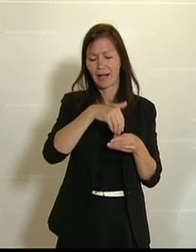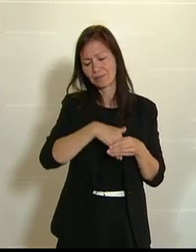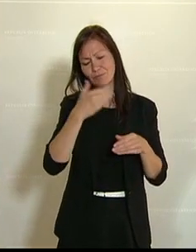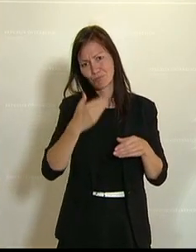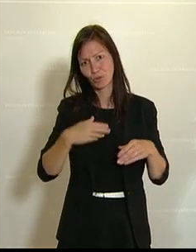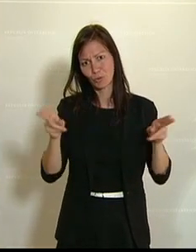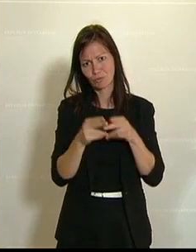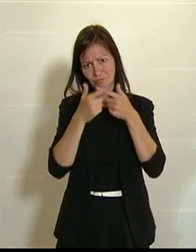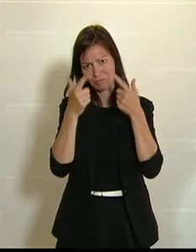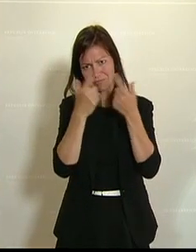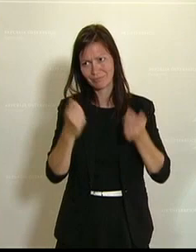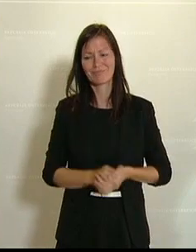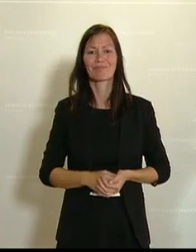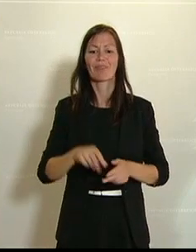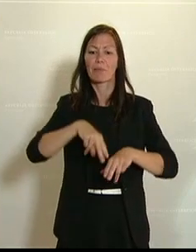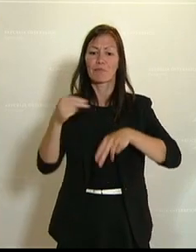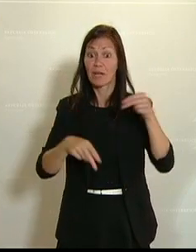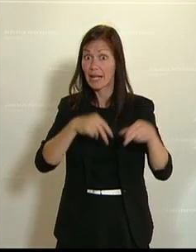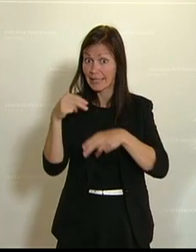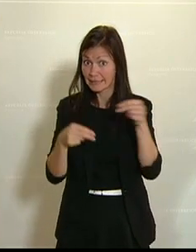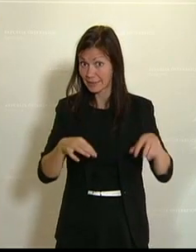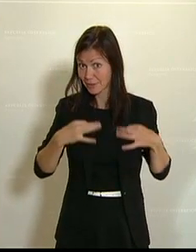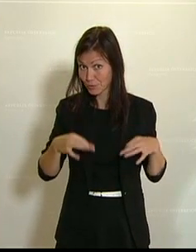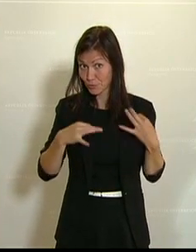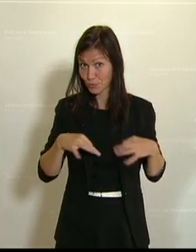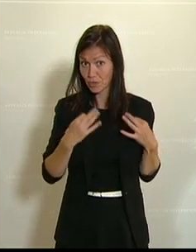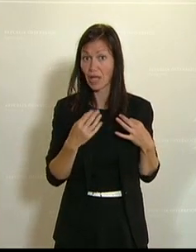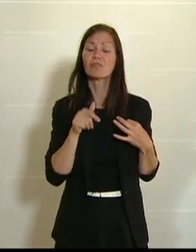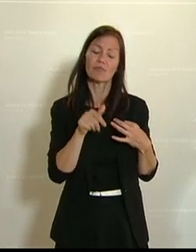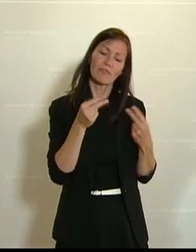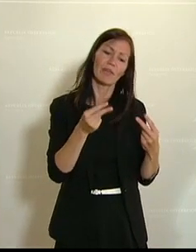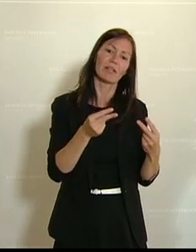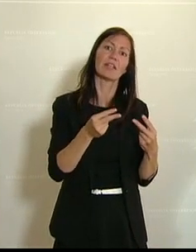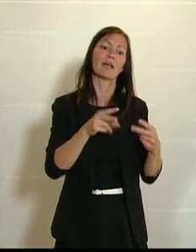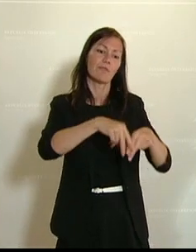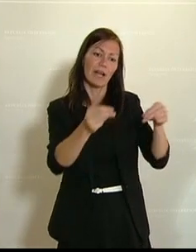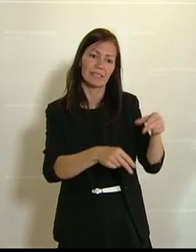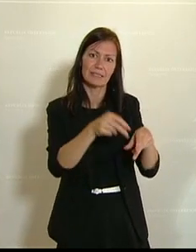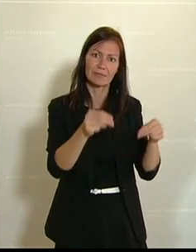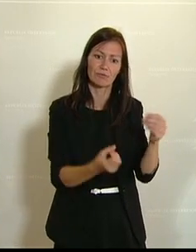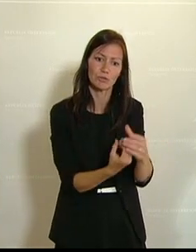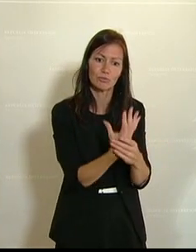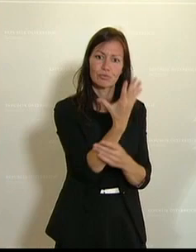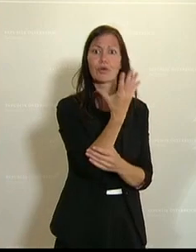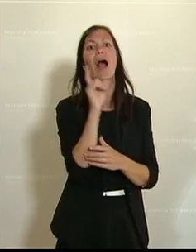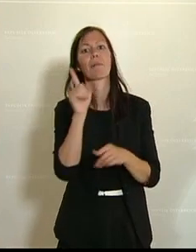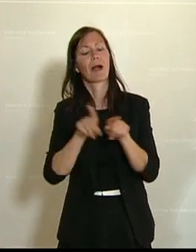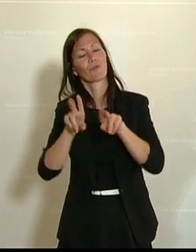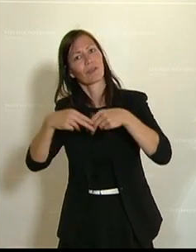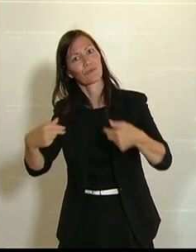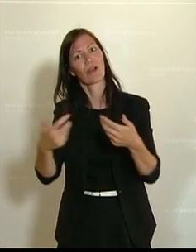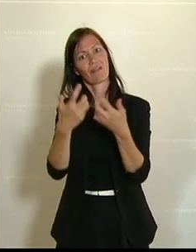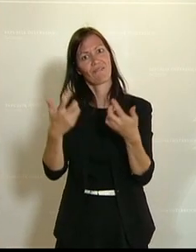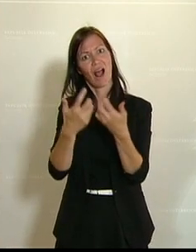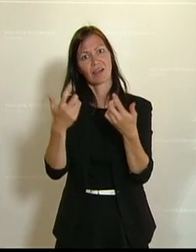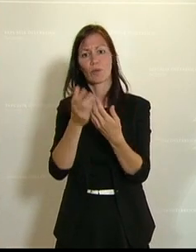die Pflanzengesundheit ist nicht nur für die Pflanzenerzeugung, sondern auch für die Wälder, natürliche Flächen wie Kulturflächen, für